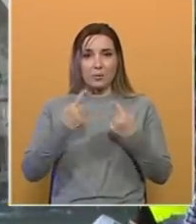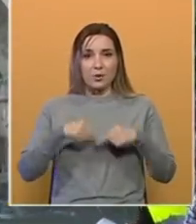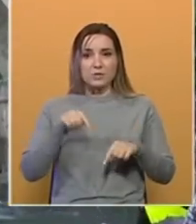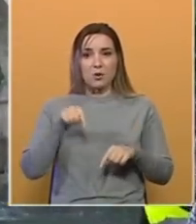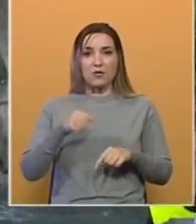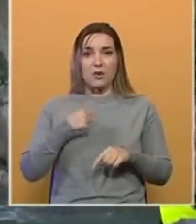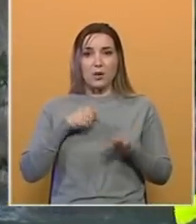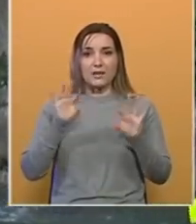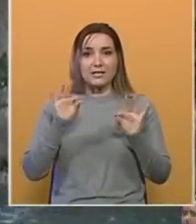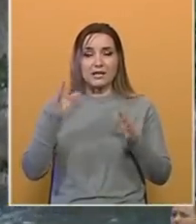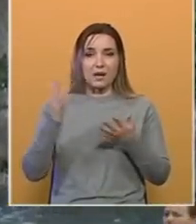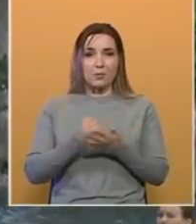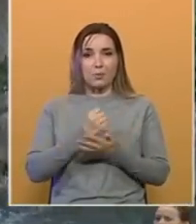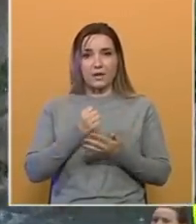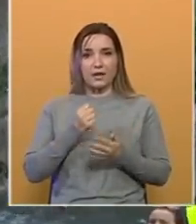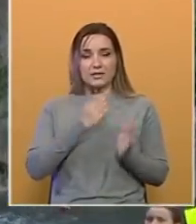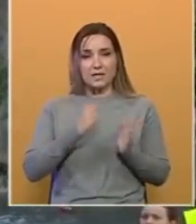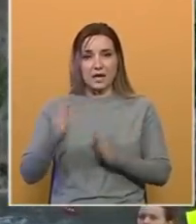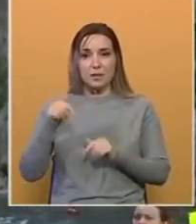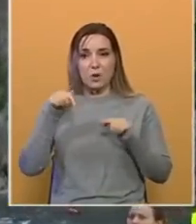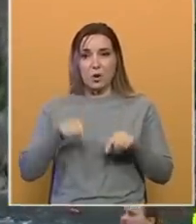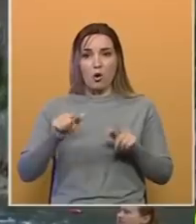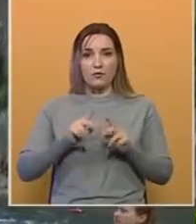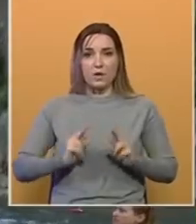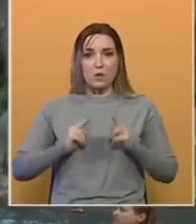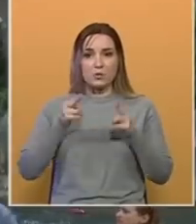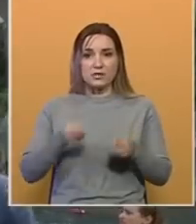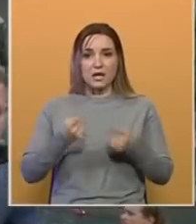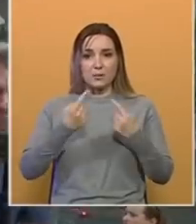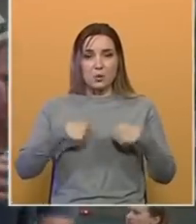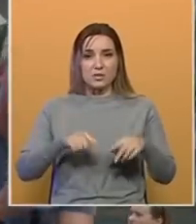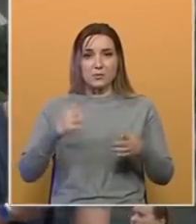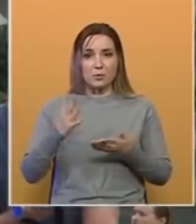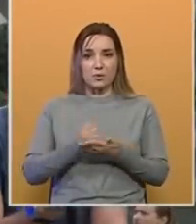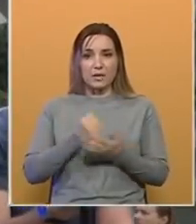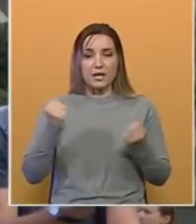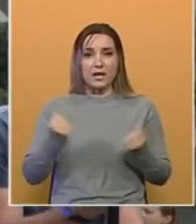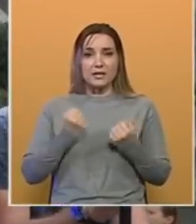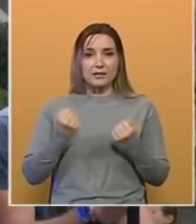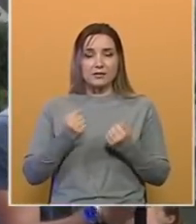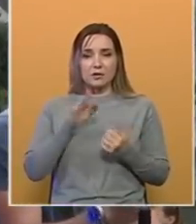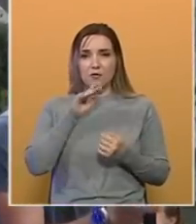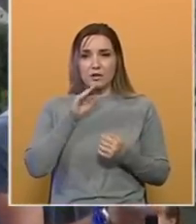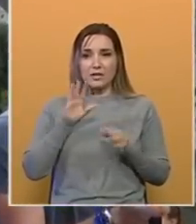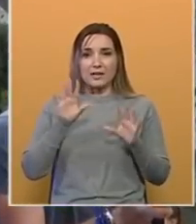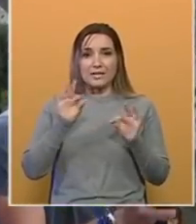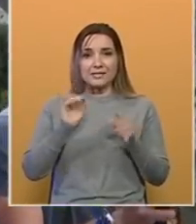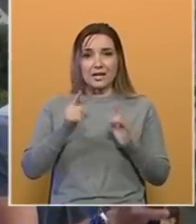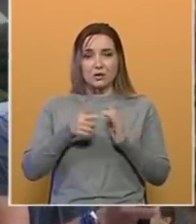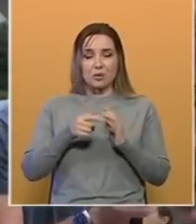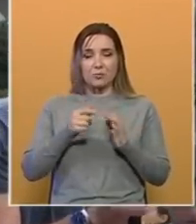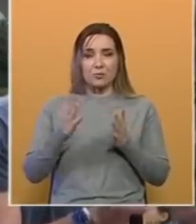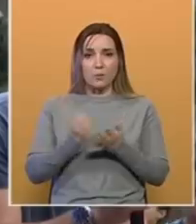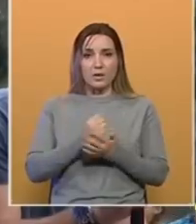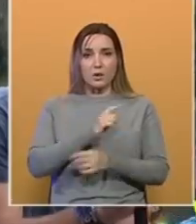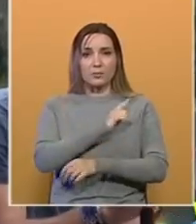ovo moja deseta pobjeda za redom, pogotovo ovdje u Mostaru je posebno pobjediti. Renije sam govorila da sa desetom pobjedom pritisak